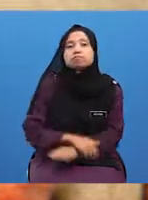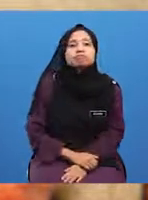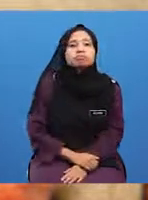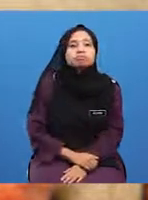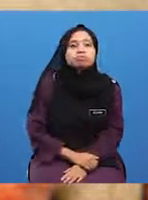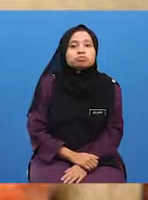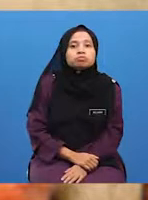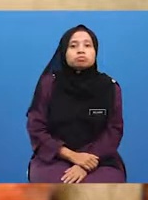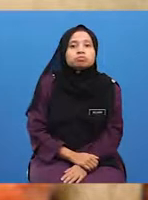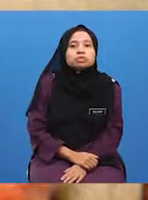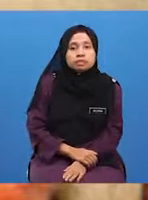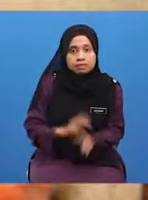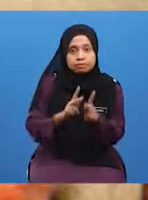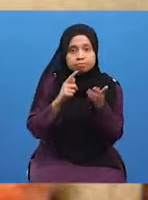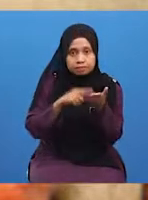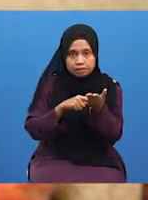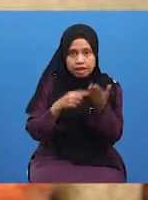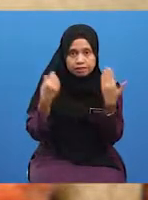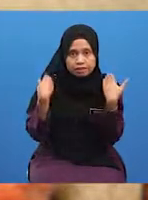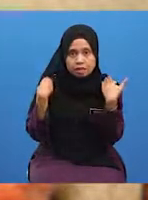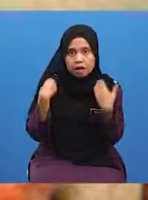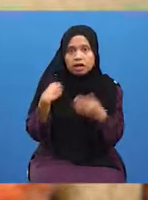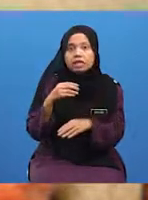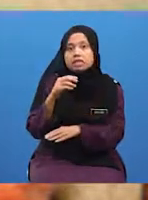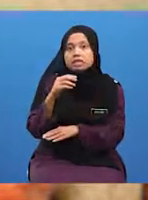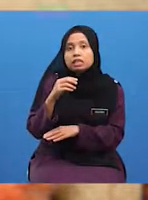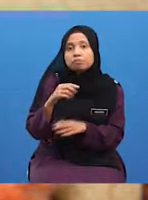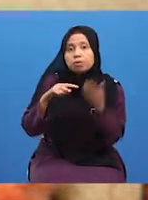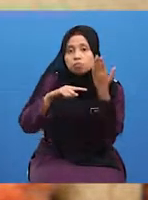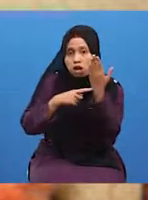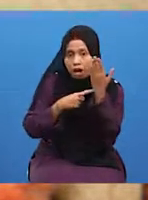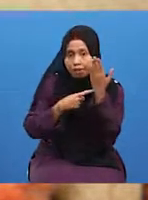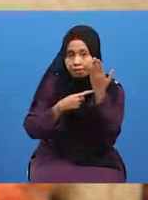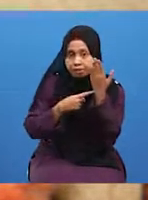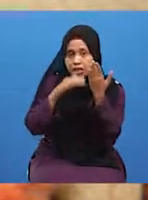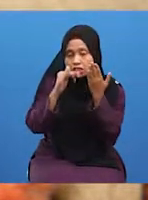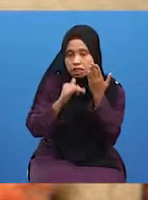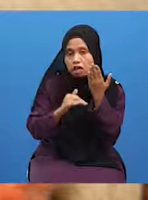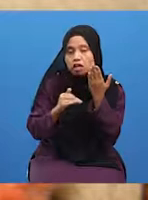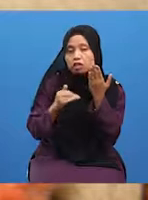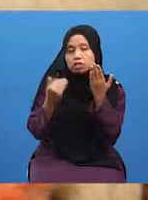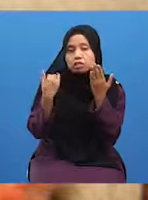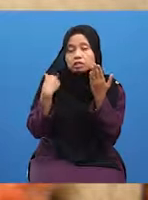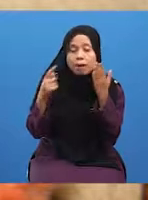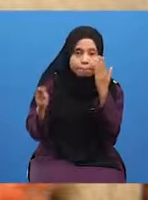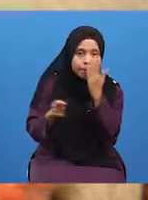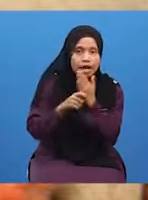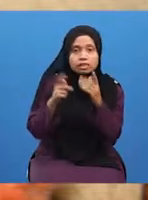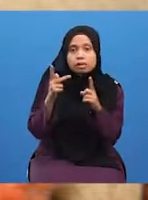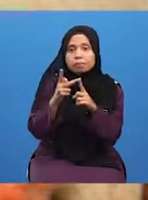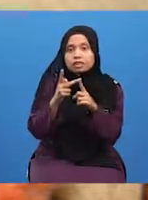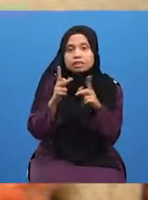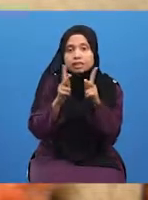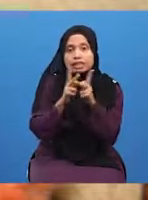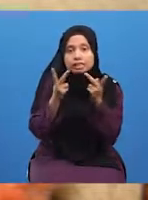Kitab Al mengandungi kronologi peristiwa sejarah yang merupakan tambahan kepada